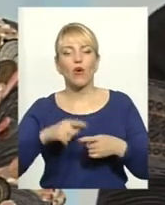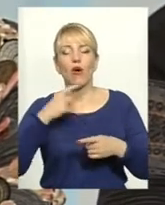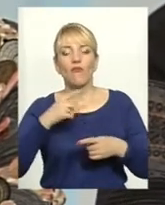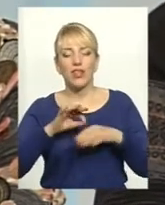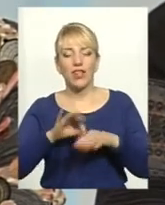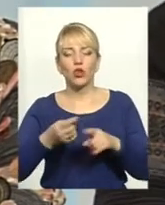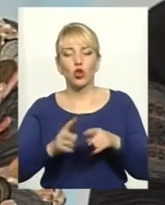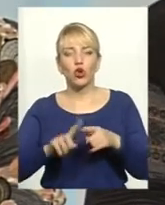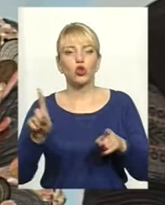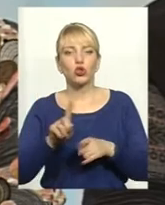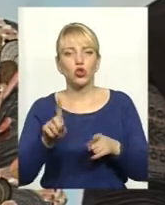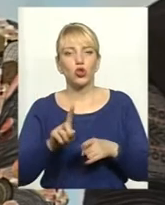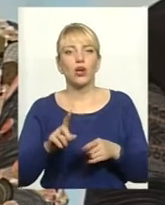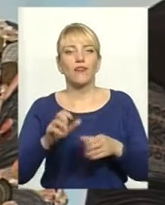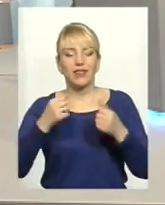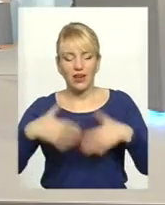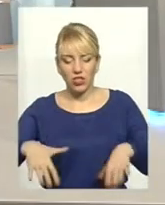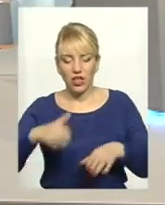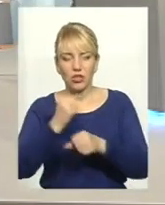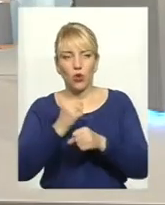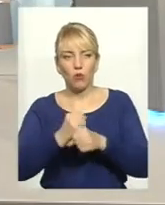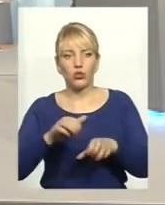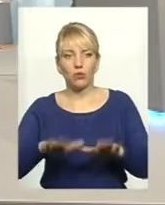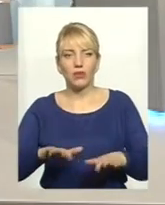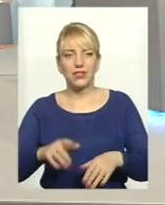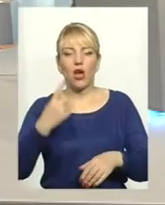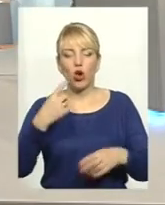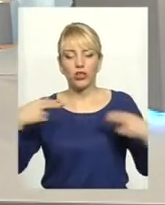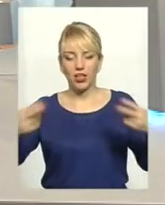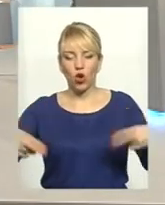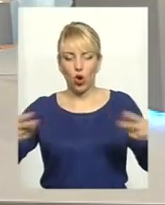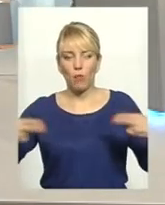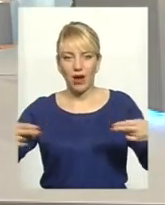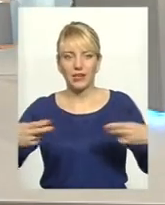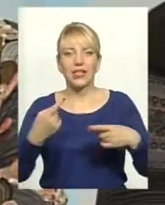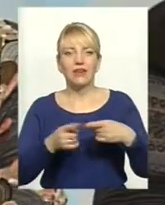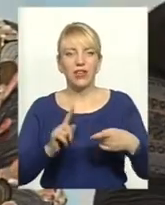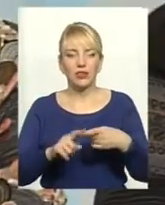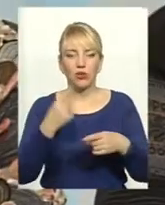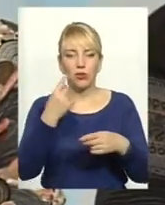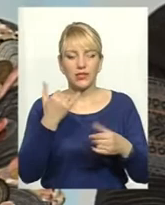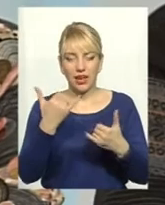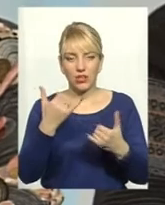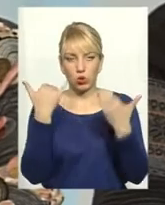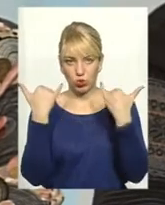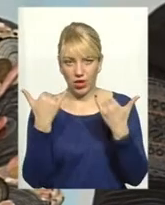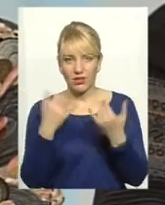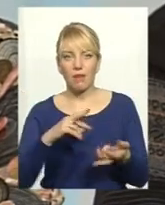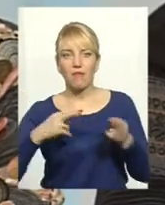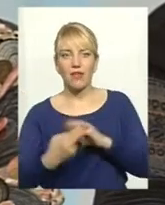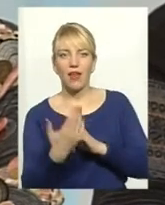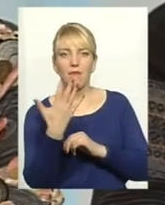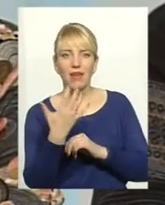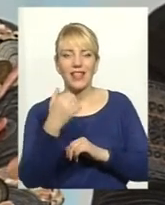один нормальний комбайн, як ви казали, заміняє п'ять комбайнів, а це дві людини, а тоді було десять людей. Куди людям дітися? Якщо є села,